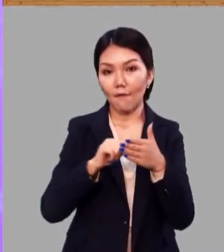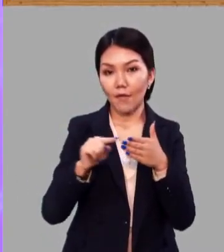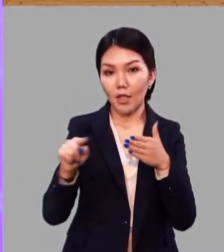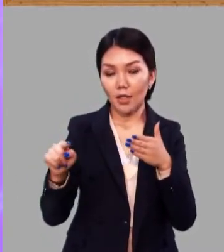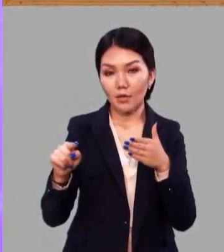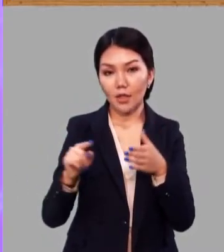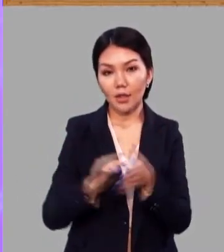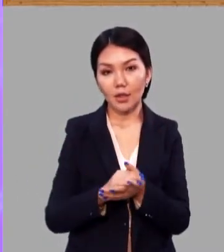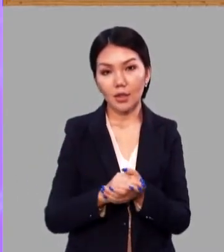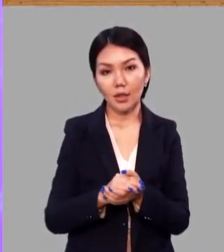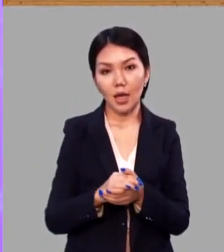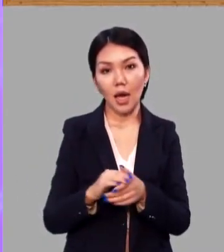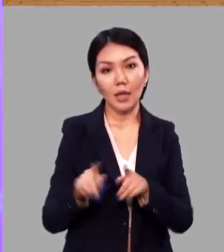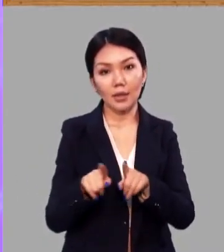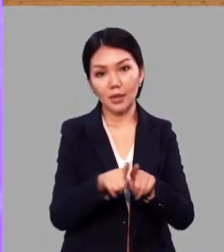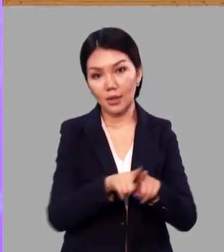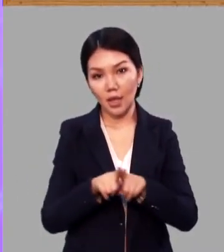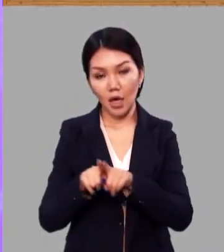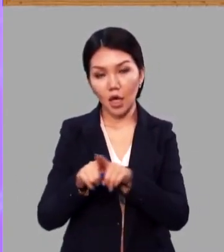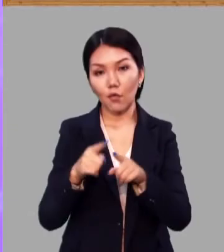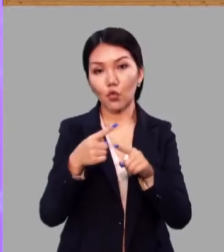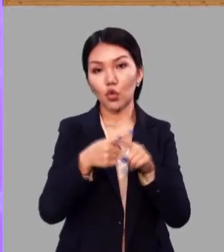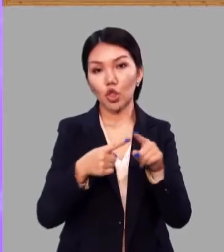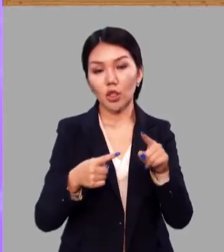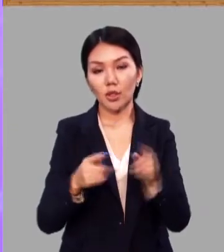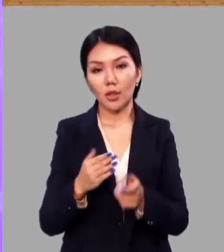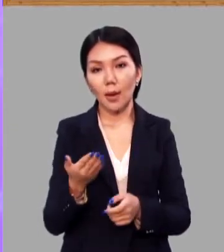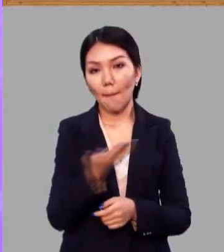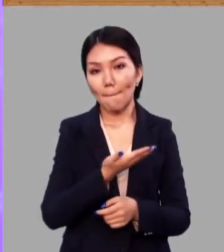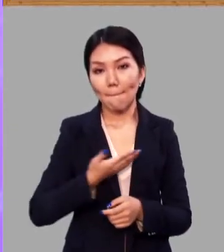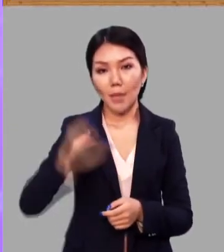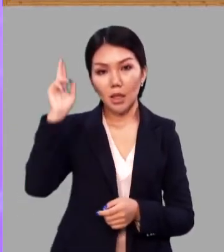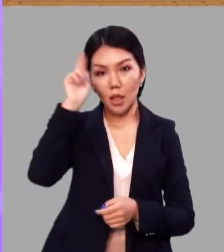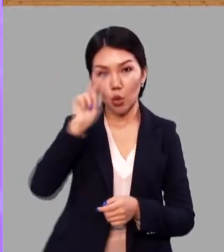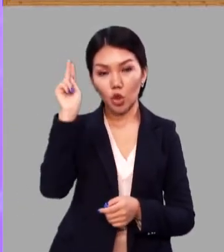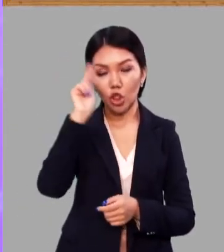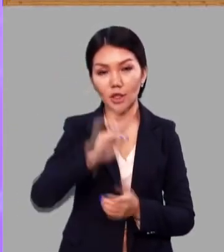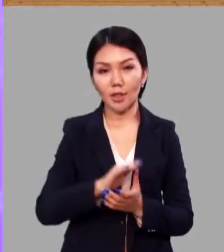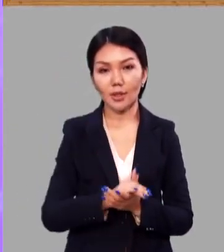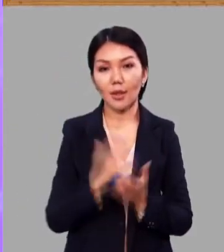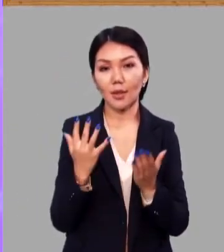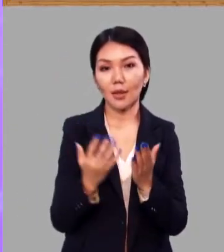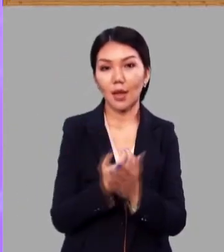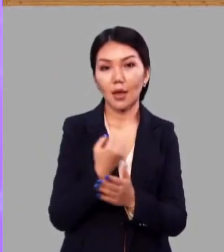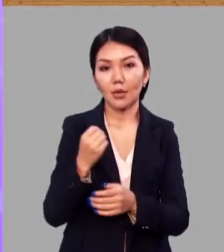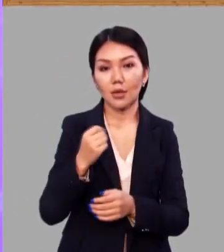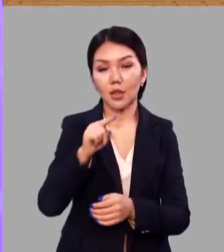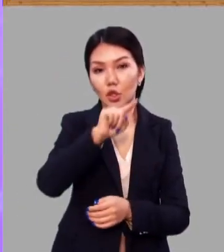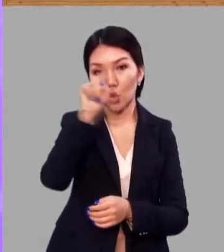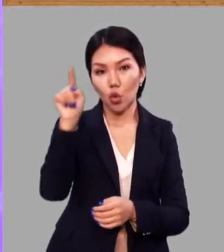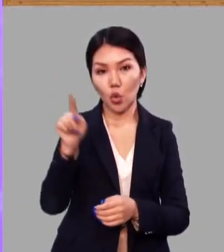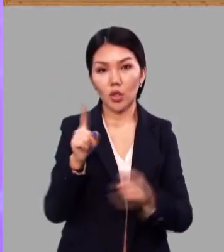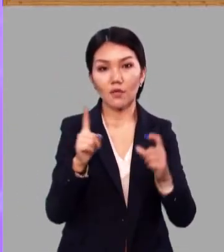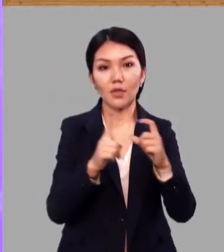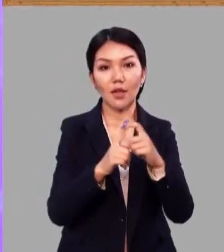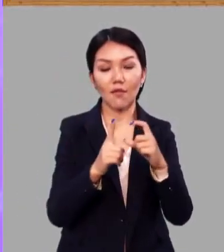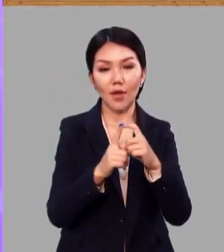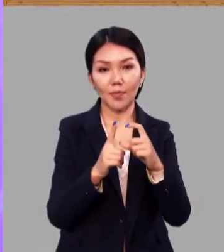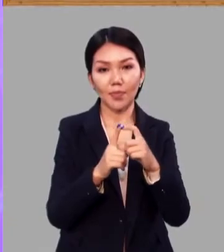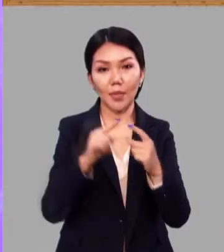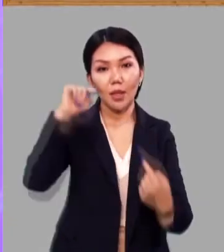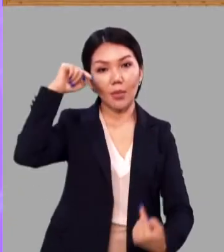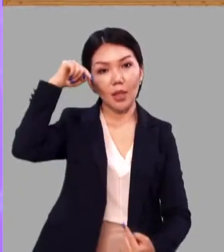выделить в них одинаковую часть. Мы научились находить корень в